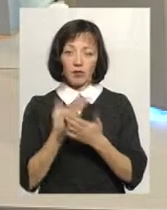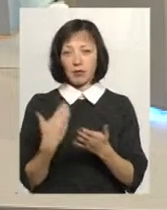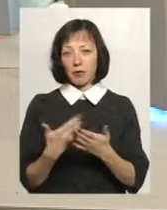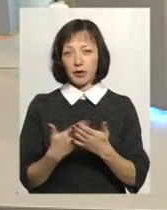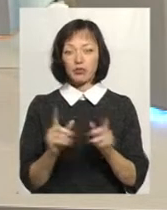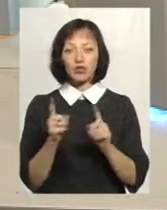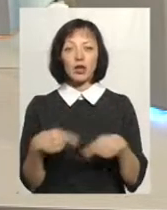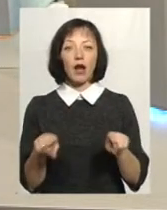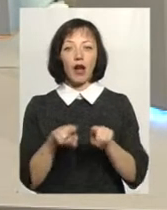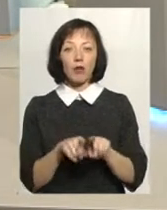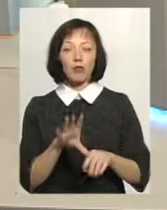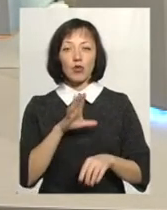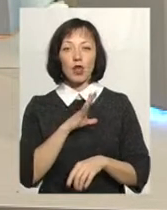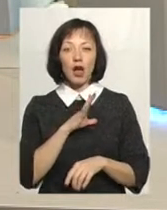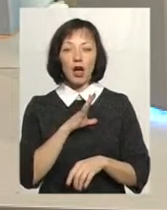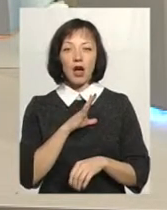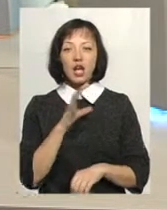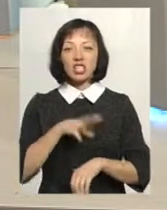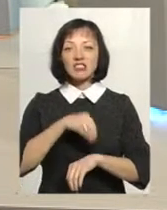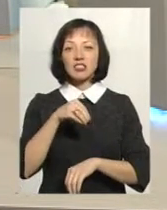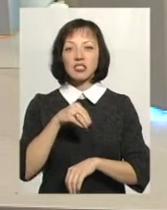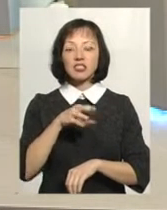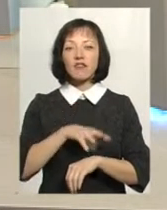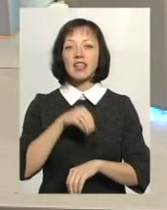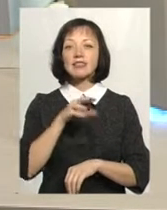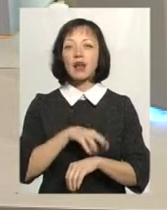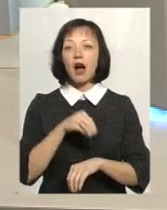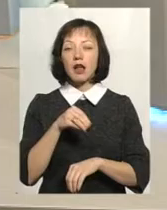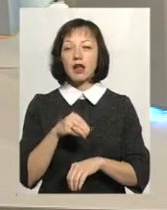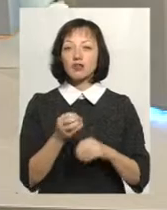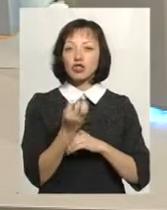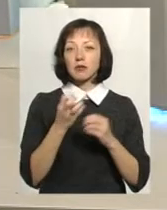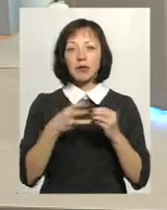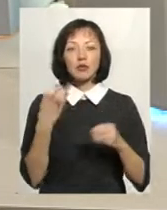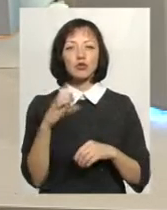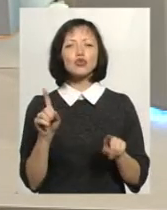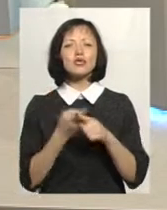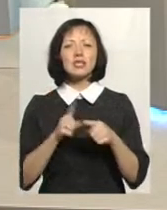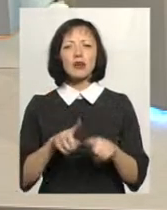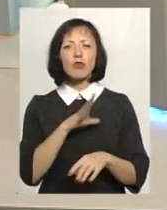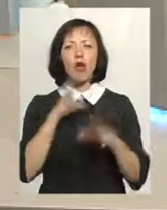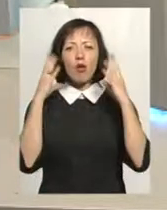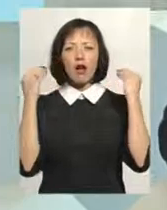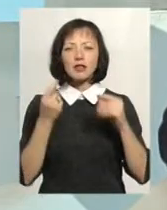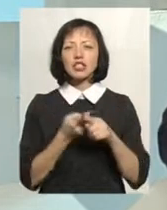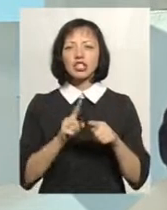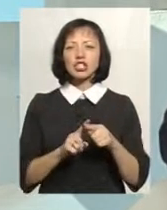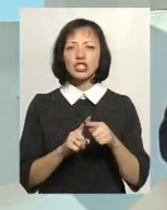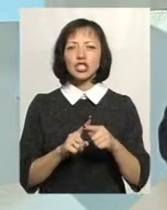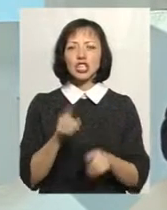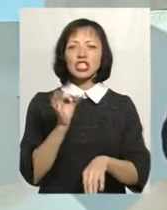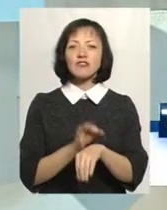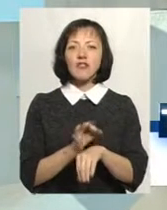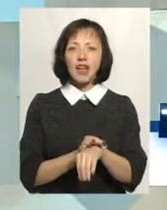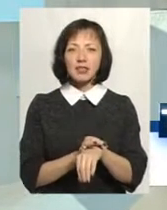наприклад, що таким була Швейцарія у 15-му чи 14-му столітті? Що це була така Голландія чи Швеція?